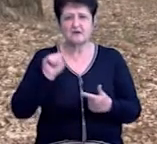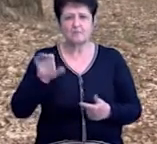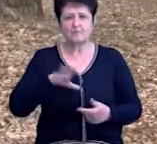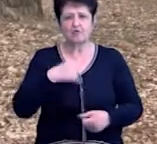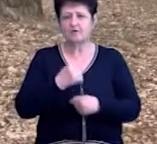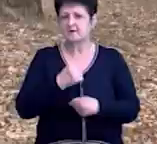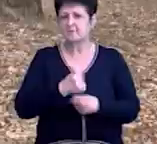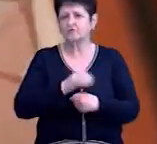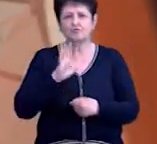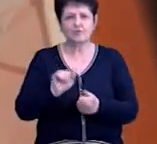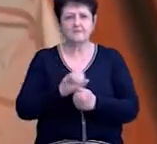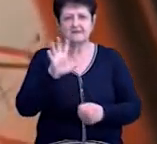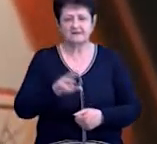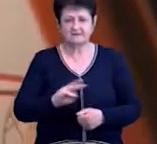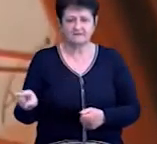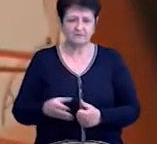не більше 15 минул.